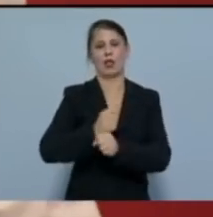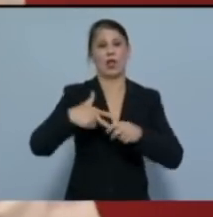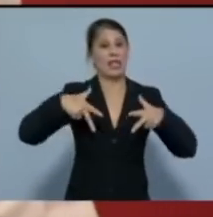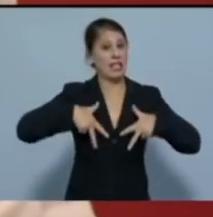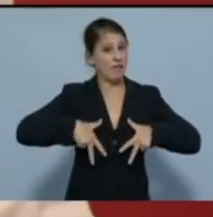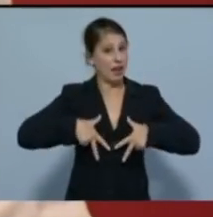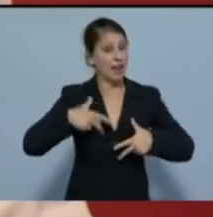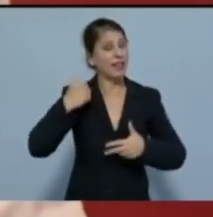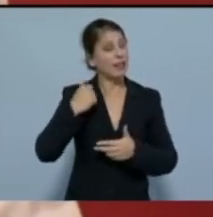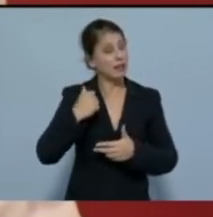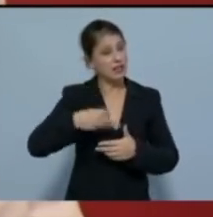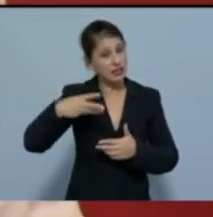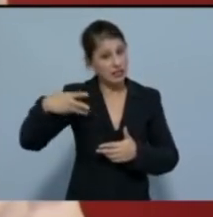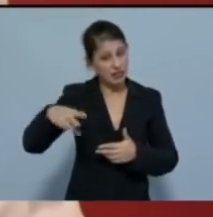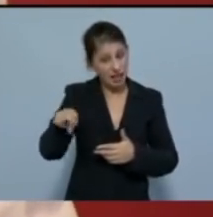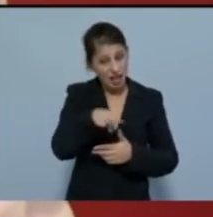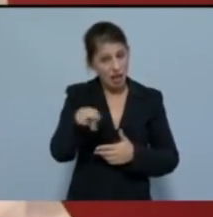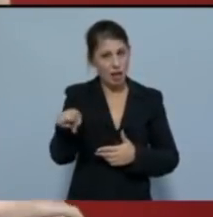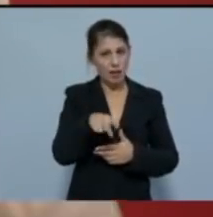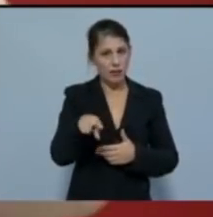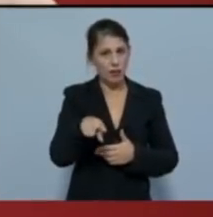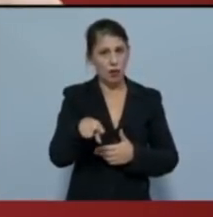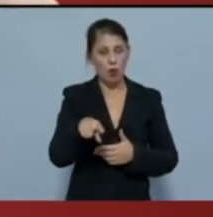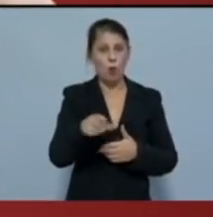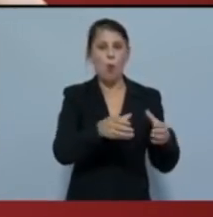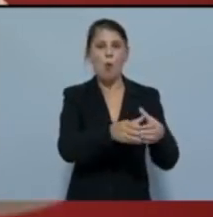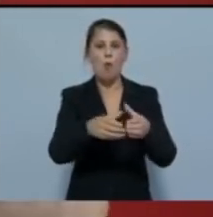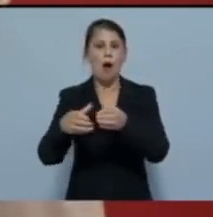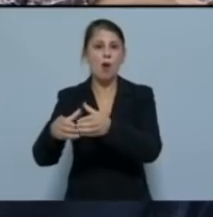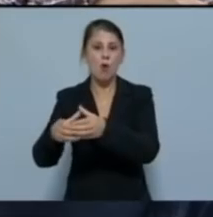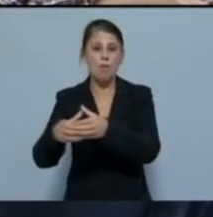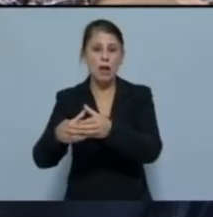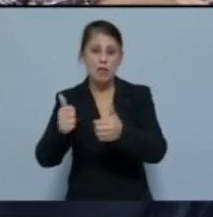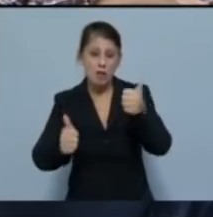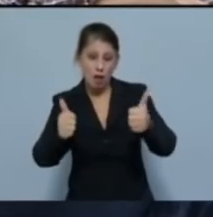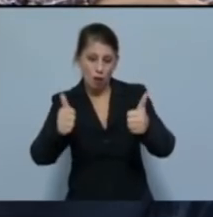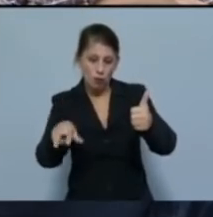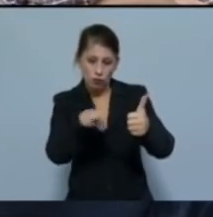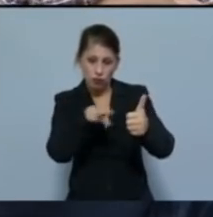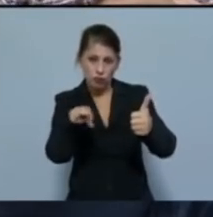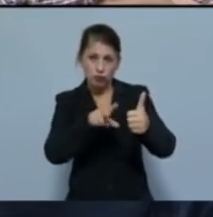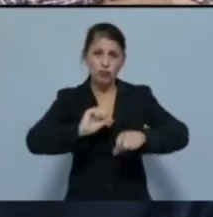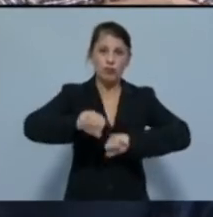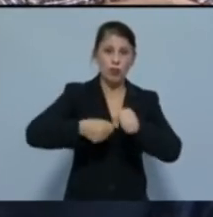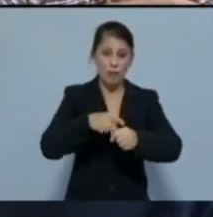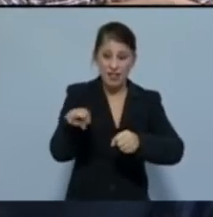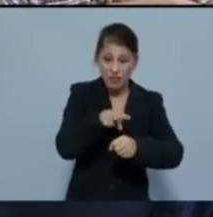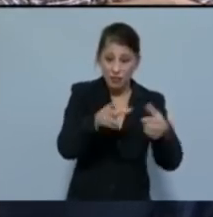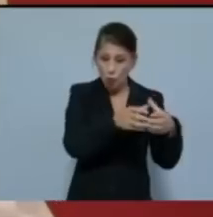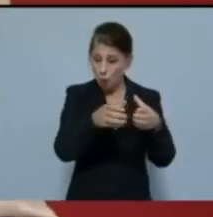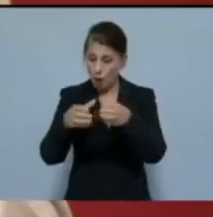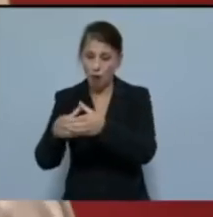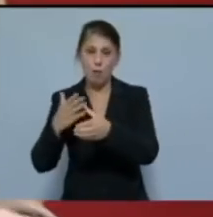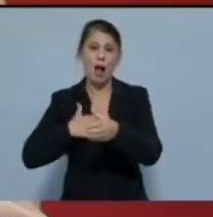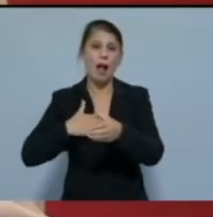αξιωματική αντιπολίτευση πλειοδοτούν στην προσπάθειά τους να παγιδέψουν όλους αυτούς